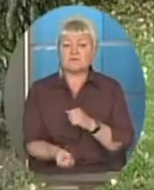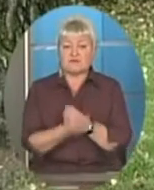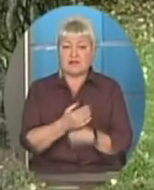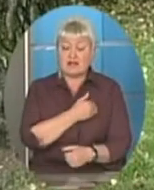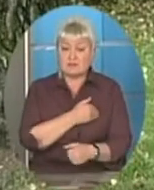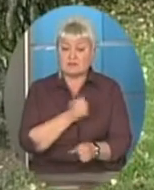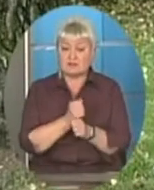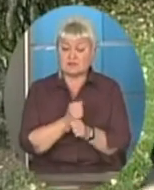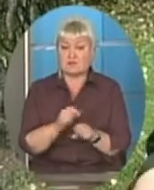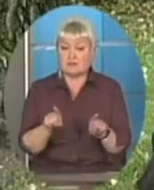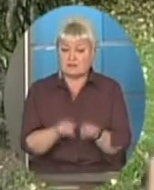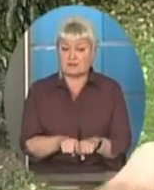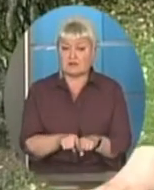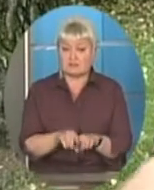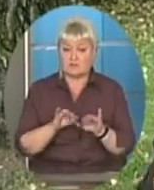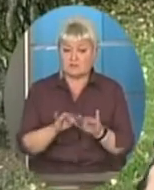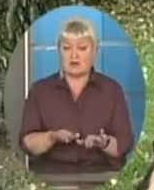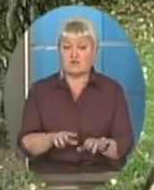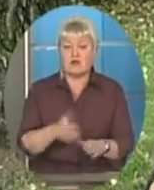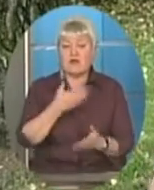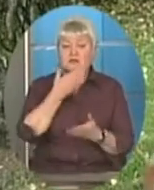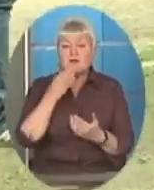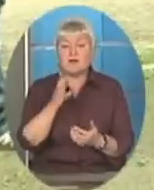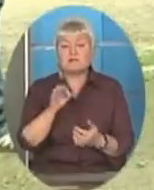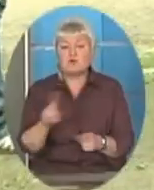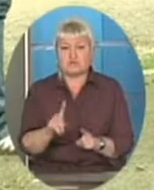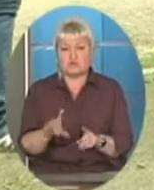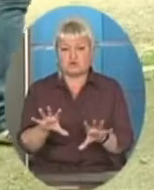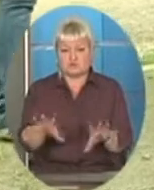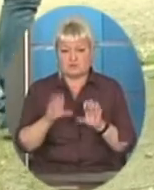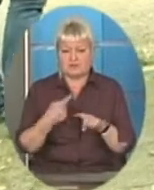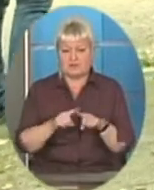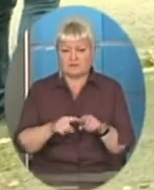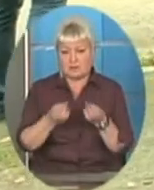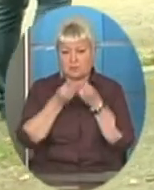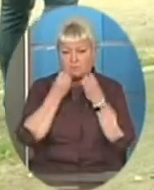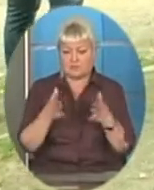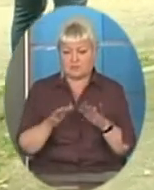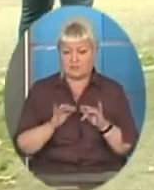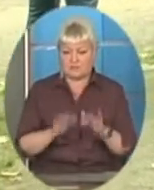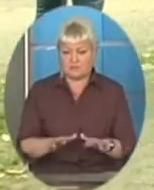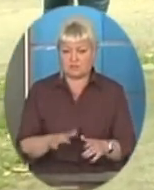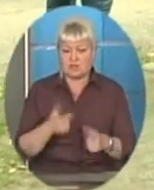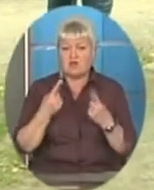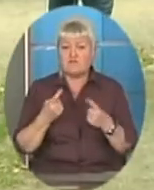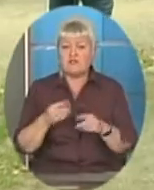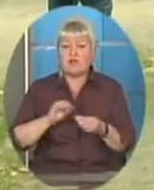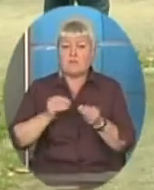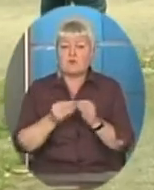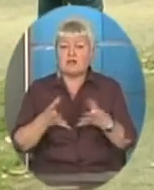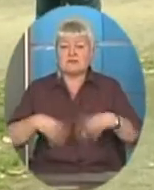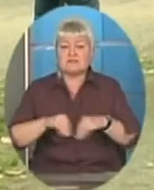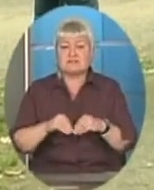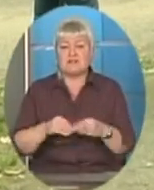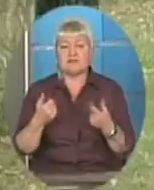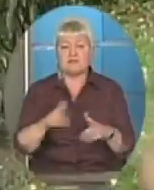зробити якийсь такий крок, немає соціуму довкола, який би сприйняв це як позитивну якусь річ. Дуже велика проблема з сімейними групами, де є